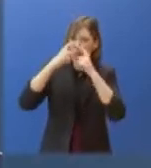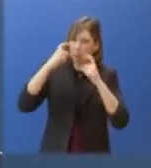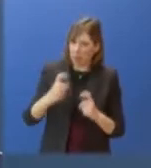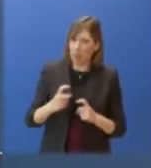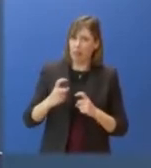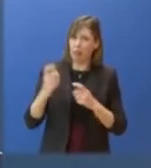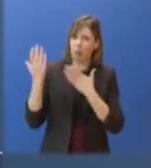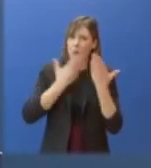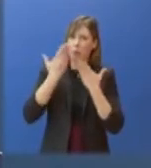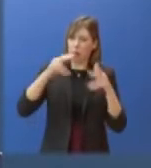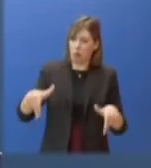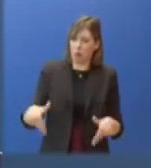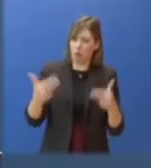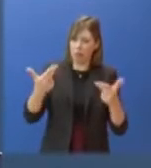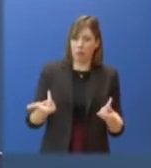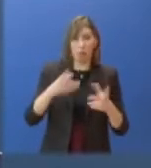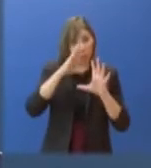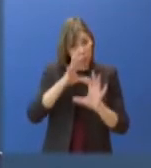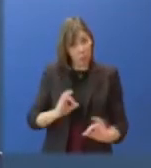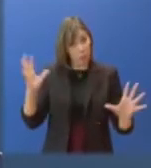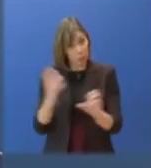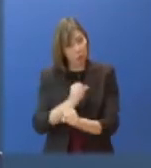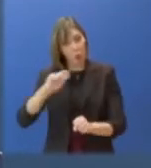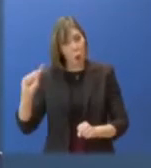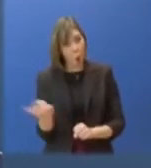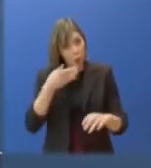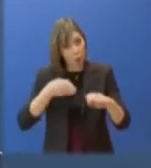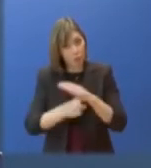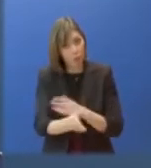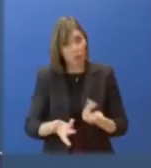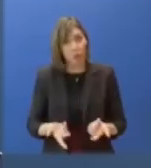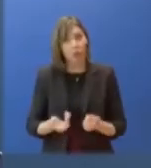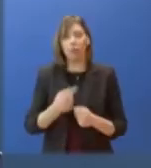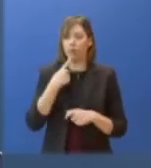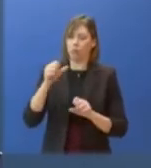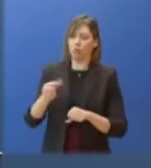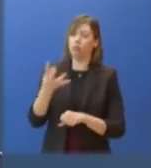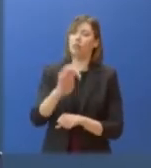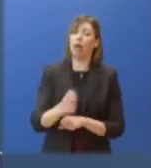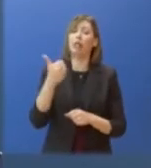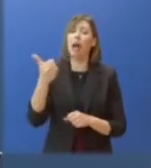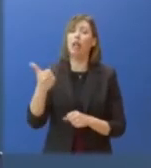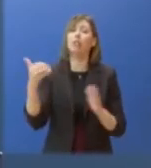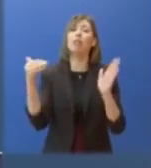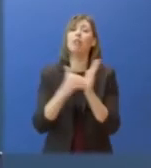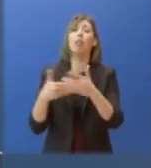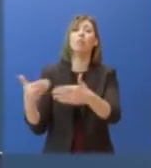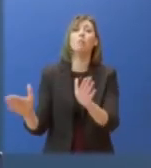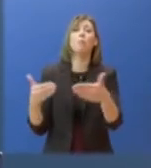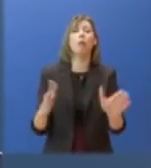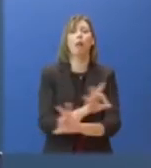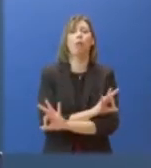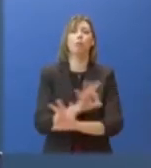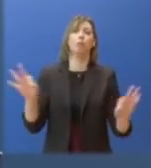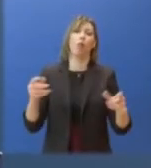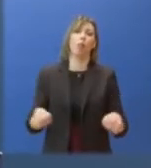Η κακοκαιρία που πλήττει τη χώρα βρίσκεται σε εξέλιξη. Τα καιρικά φαινόμενα στην Αττική αναμένεται να ενταθούν τις μεσημερινές